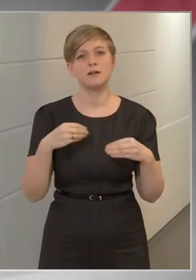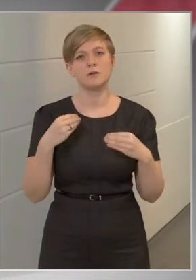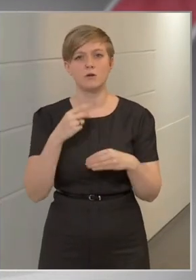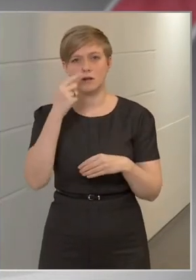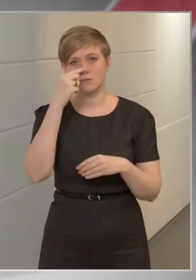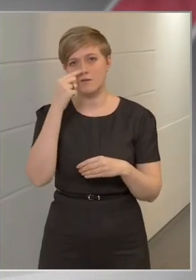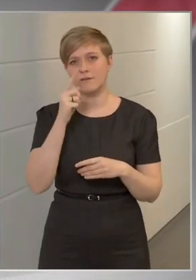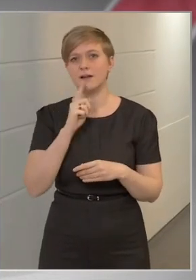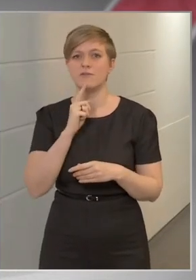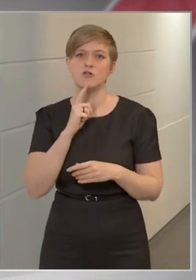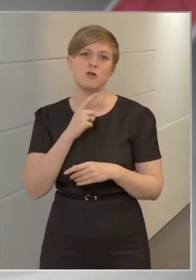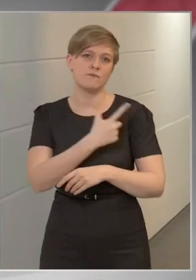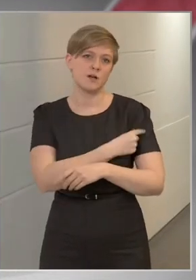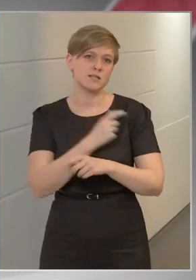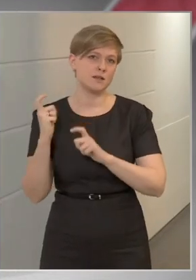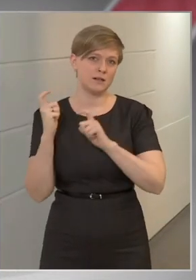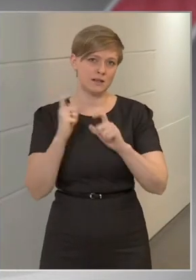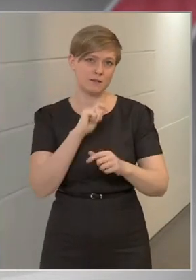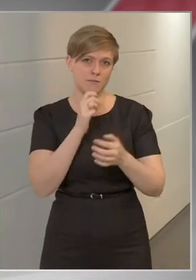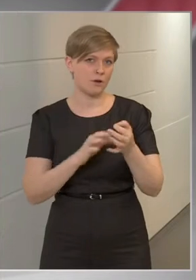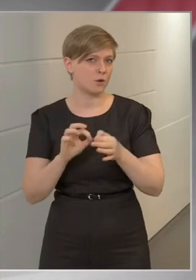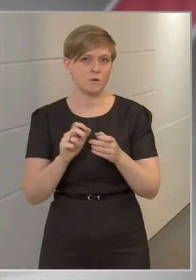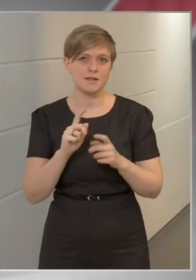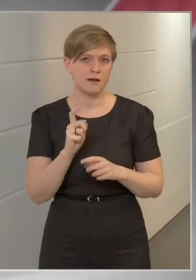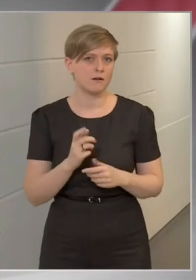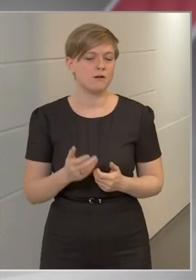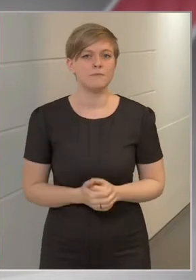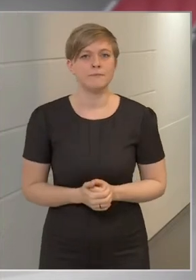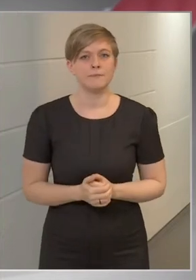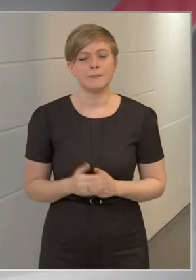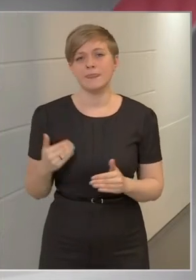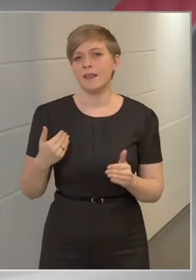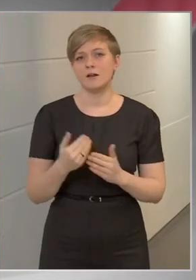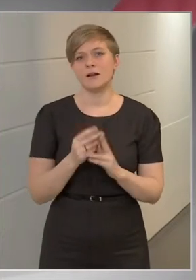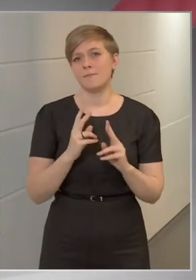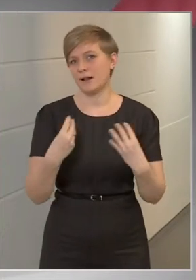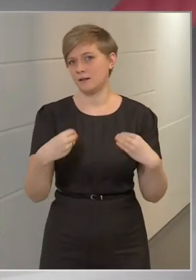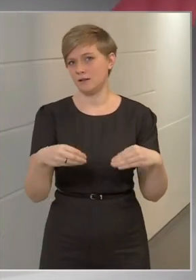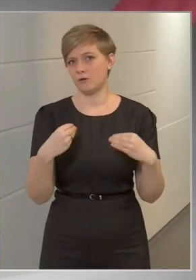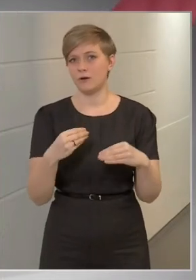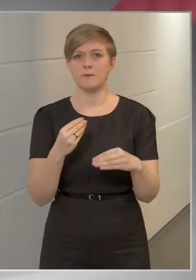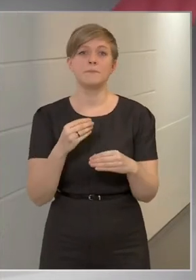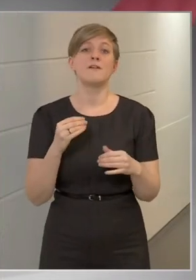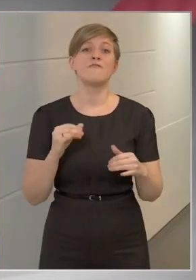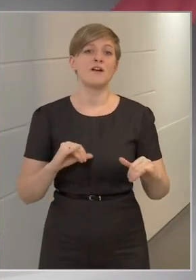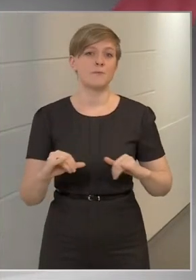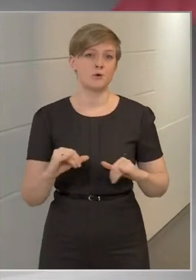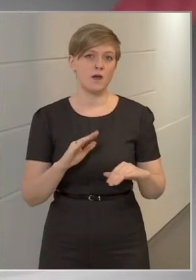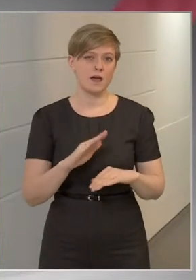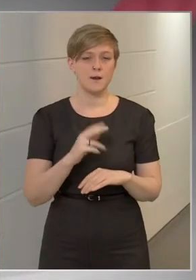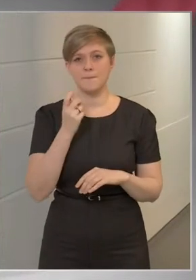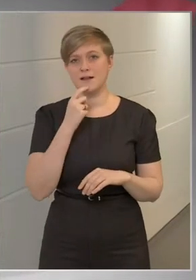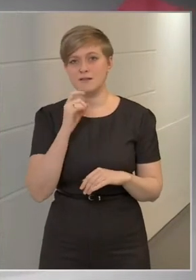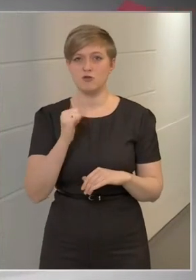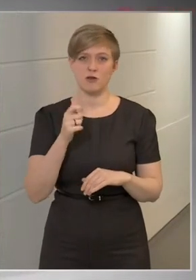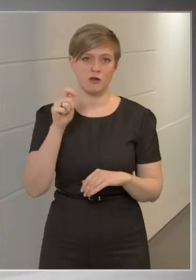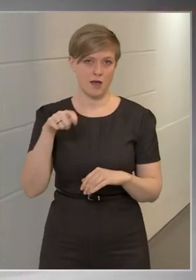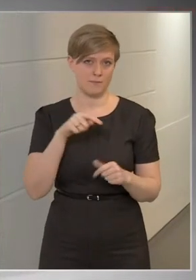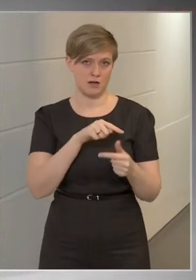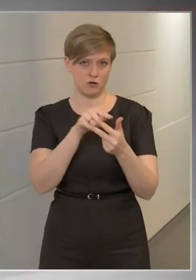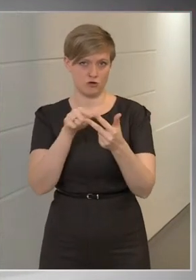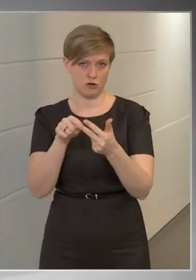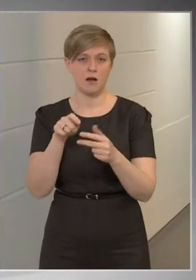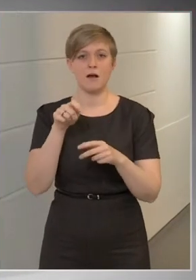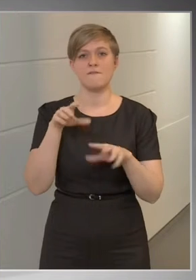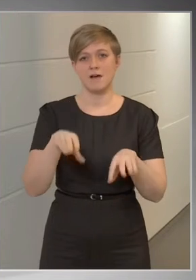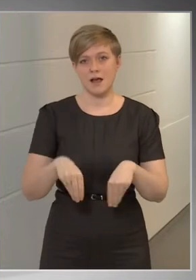hogy kevesebb vakcina érkezett Magyarországra? Egyerően nem kellett indokolni, mert februárra, márciusra és áprilisra vállalt